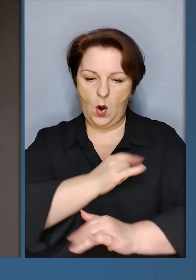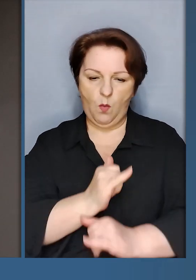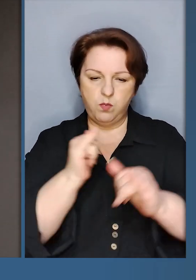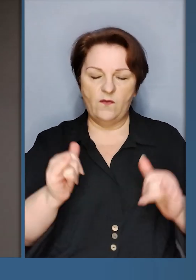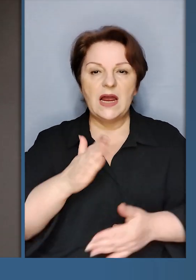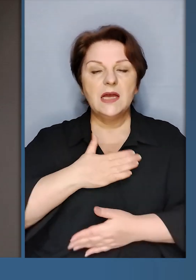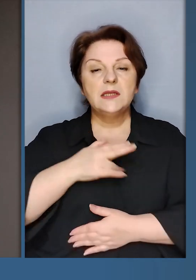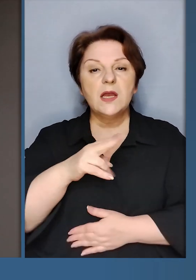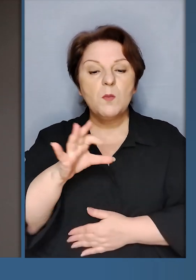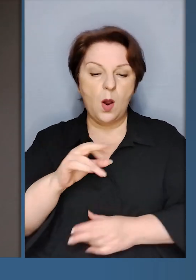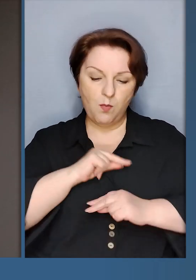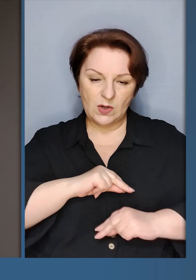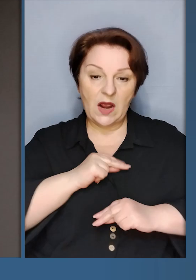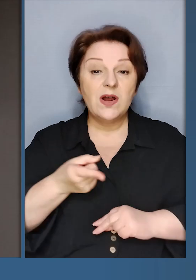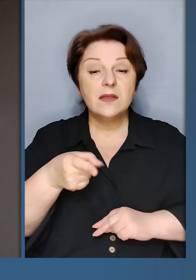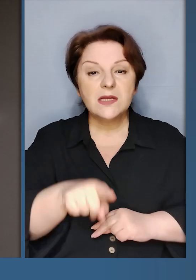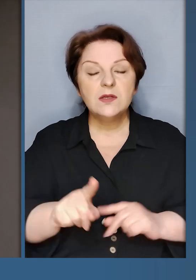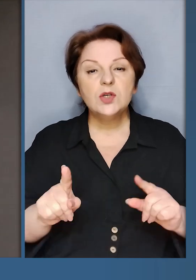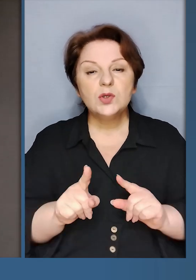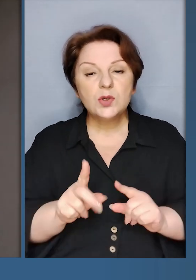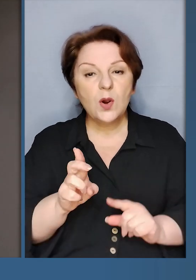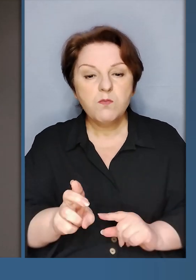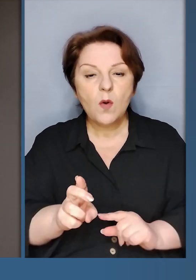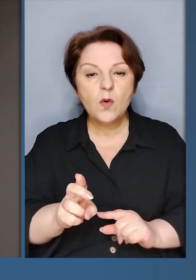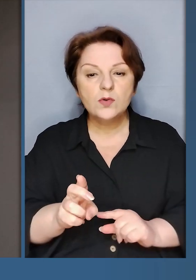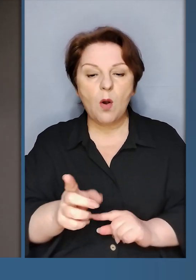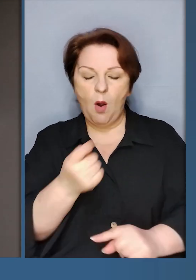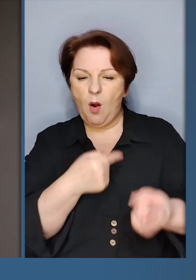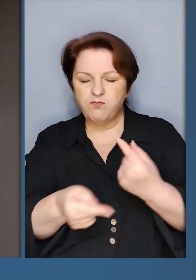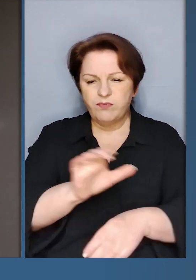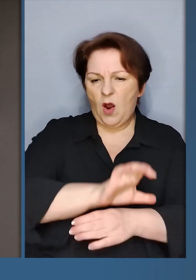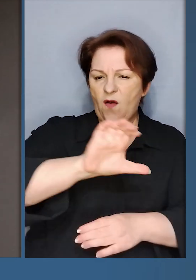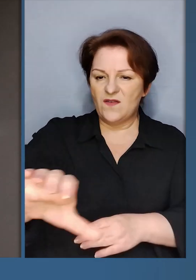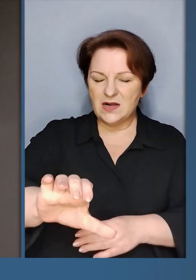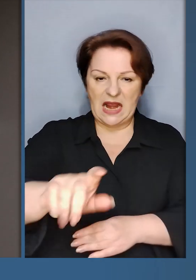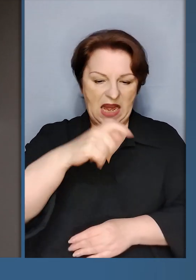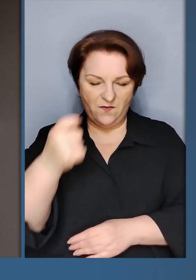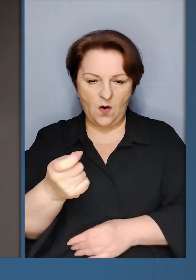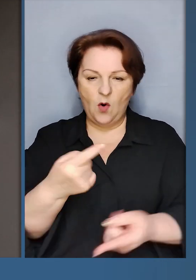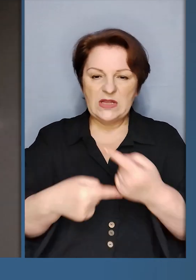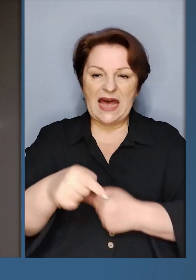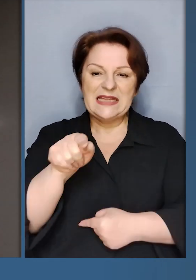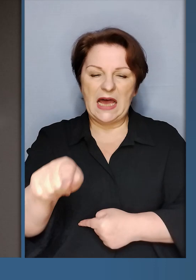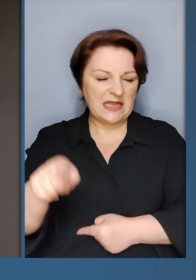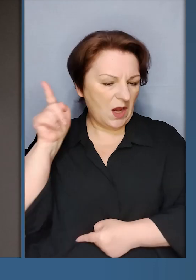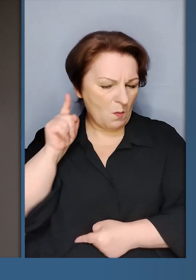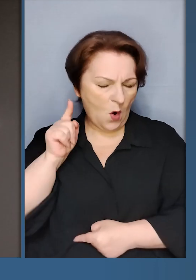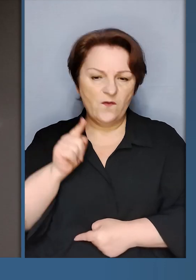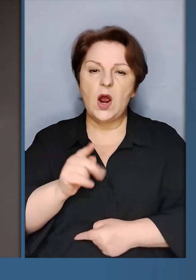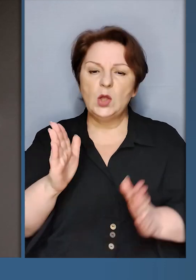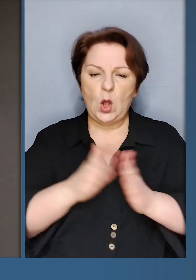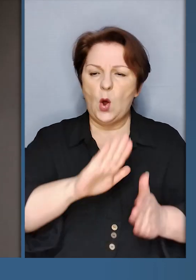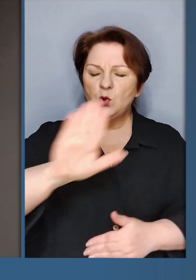продовжуємо посилювати нашу ППО і працювати над тим, щоб повернути війну назад до цих